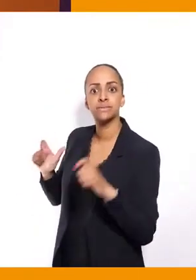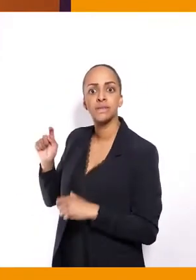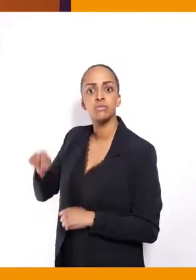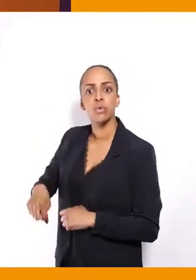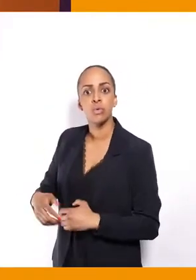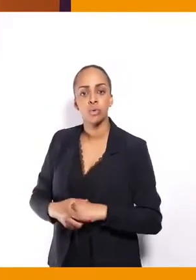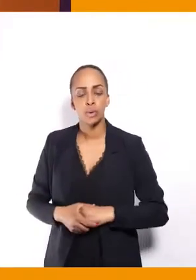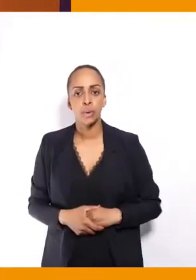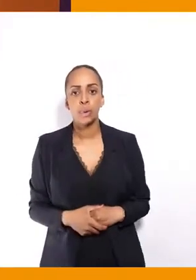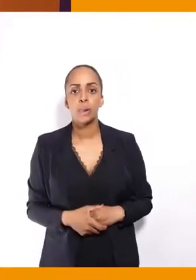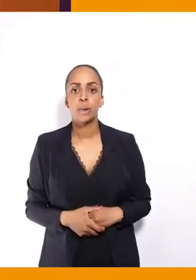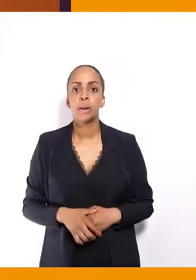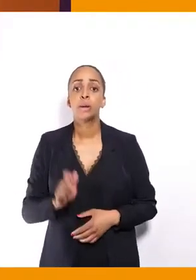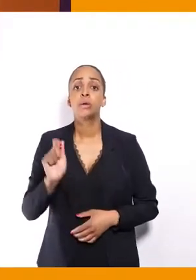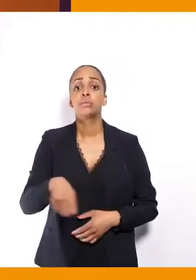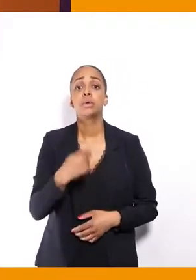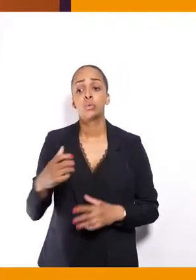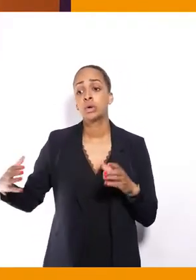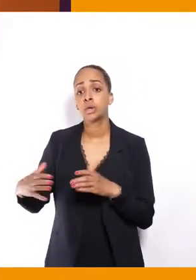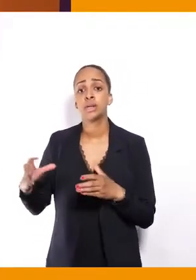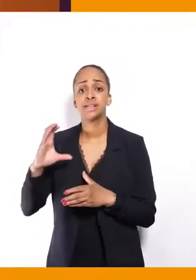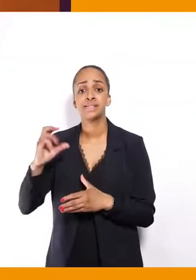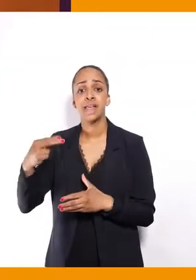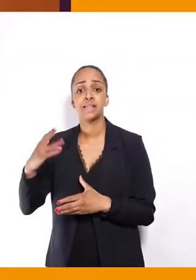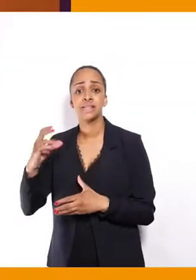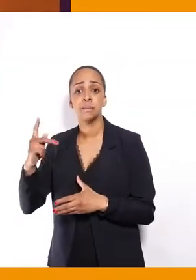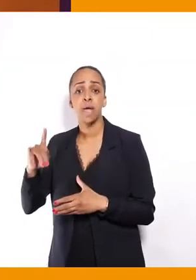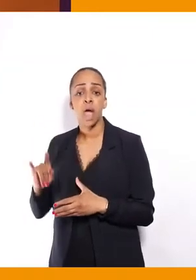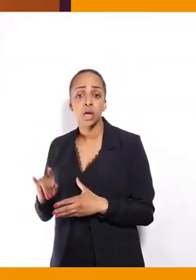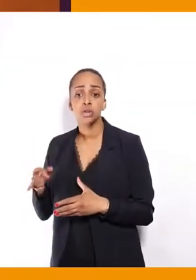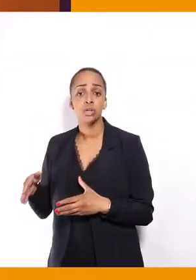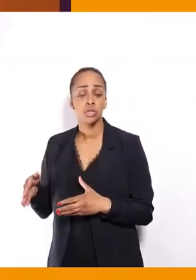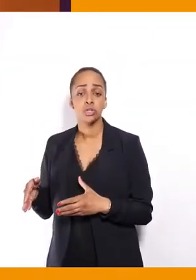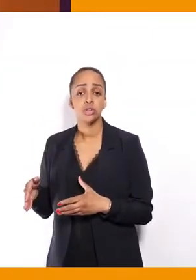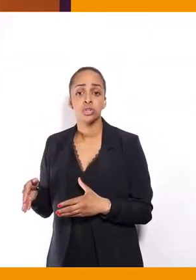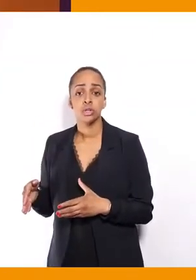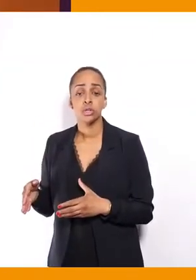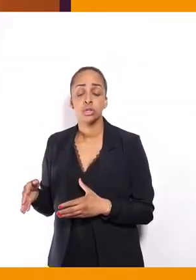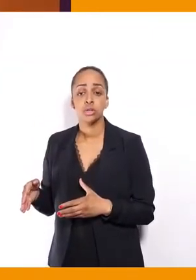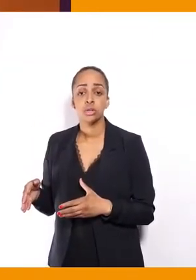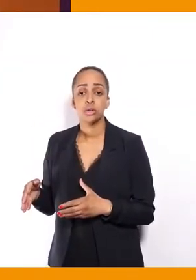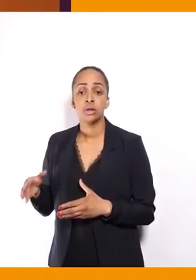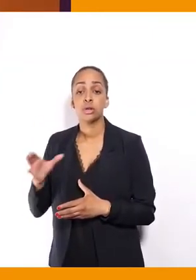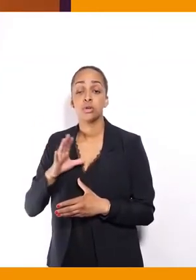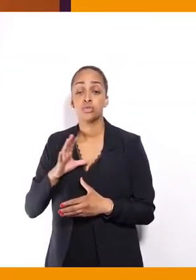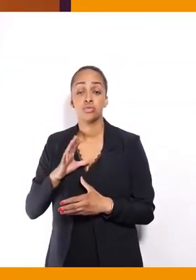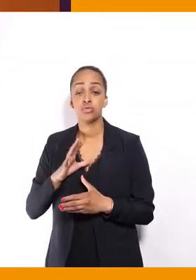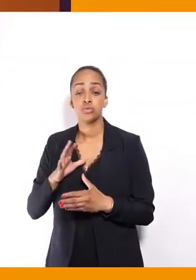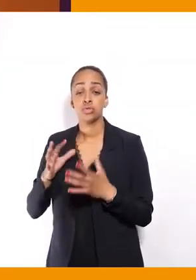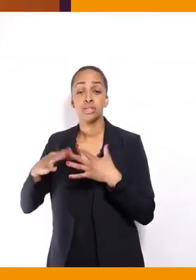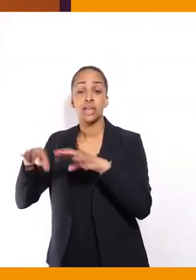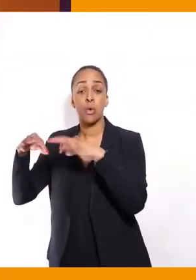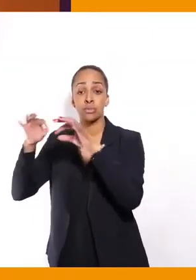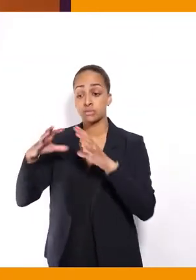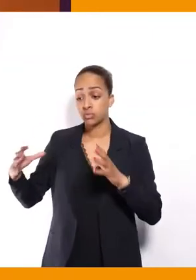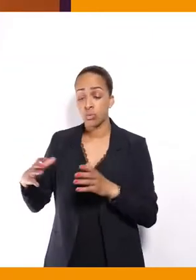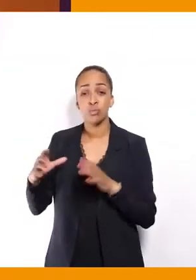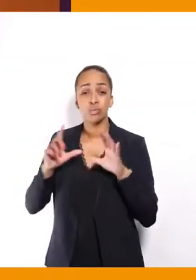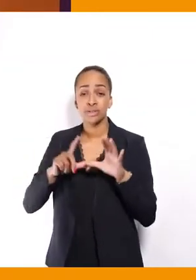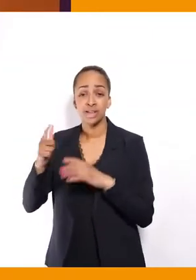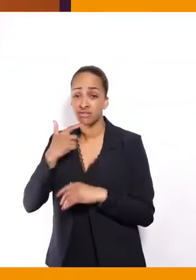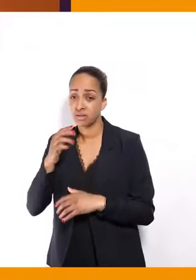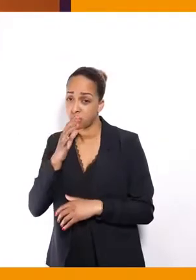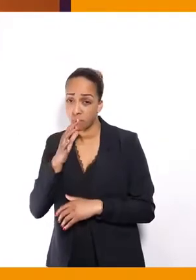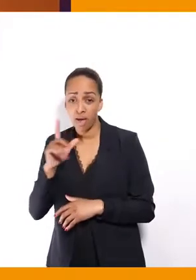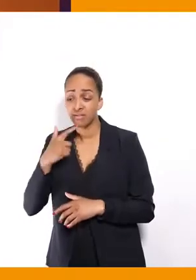évidemment, au niveau du CNCPH, on ne pourra pas suivre les 577 circonscriptions qui auront chacune une dizaine